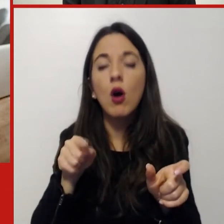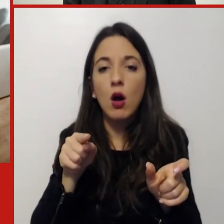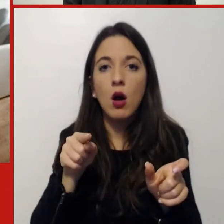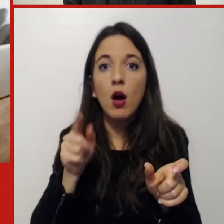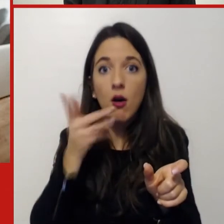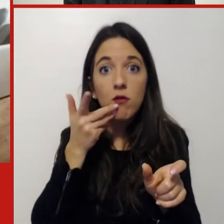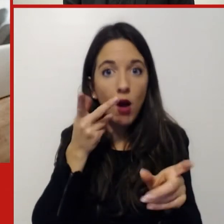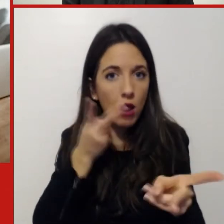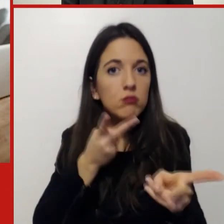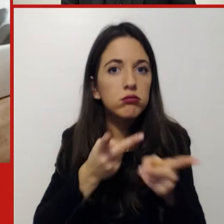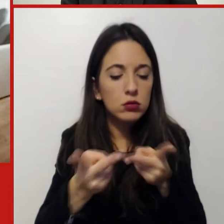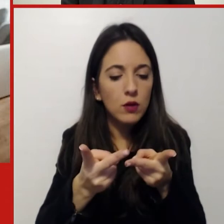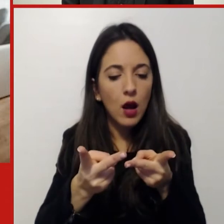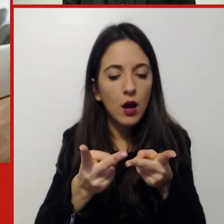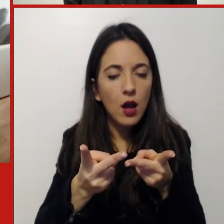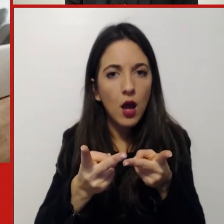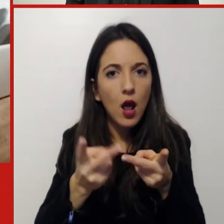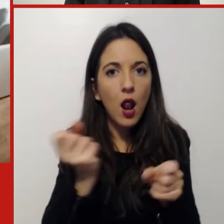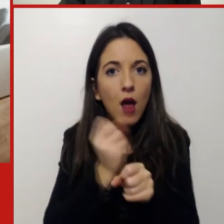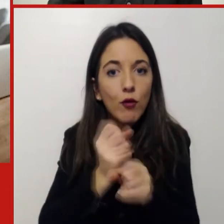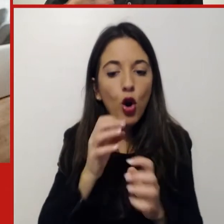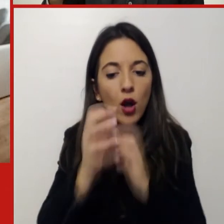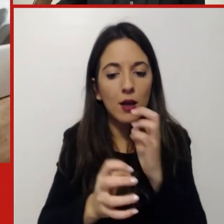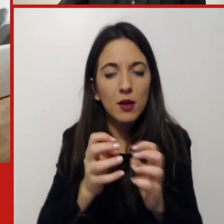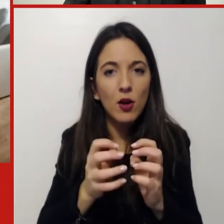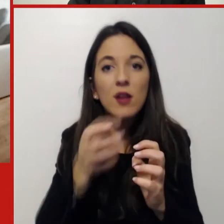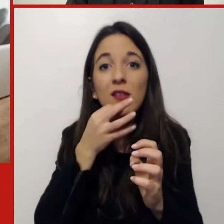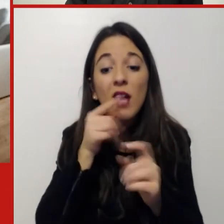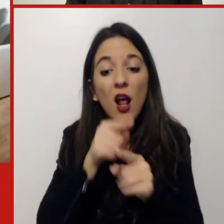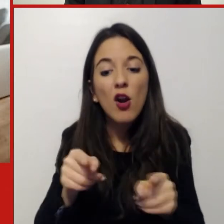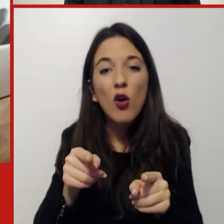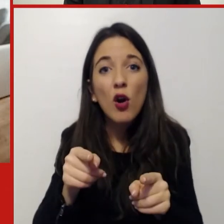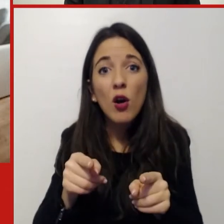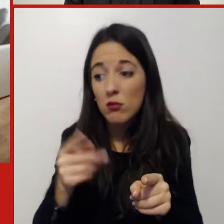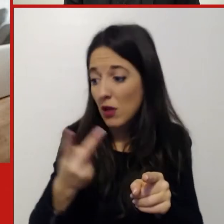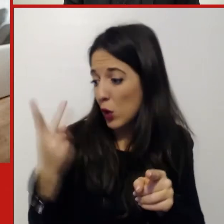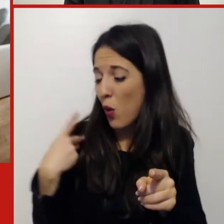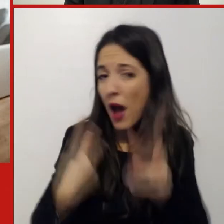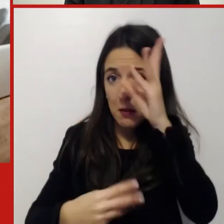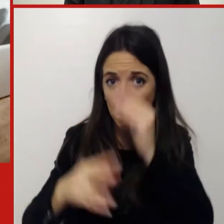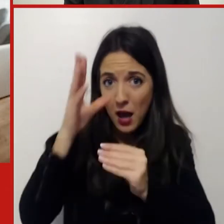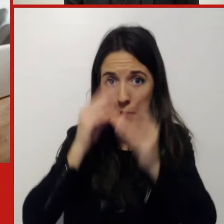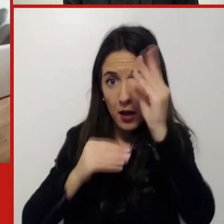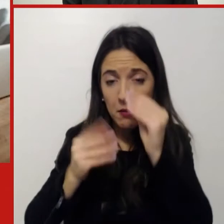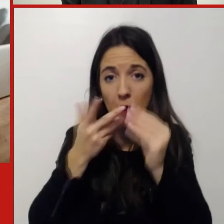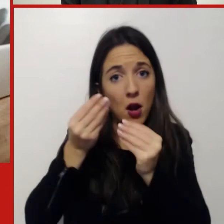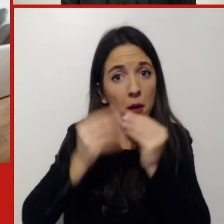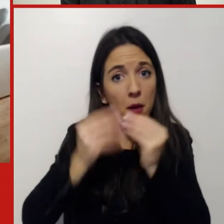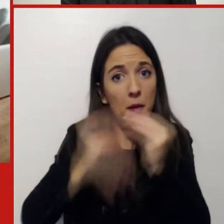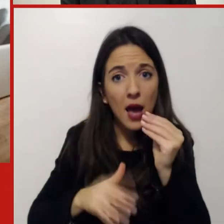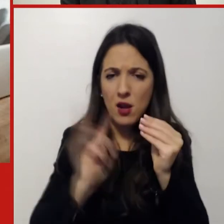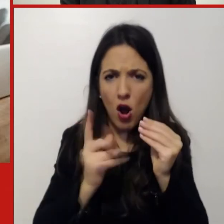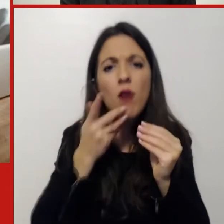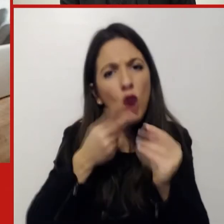lavoro ibrido quindi non vuole perdere ciò che ha preso ma riconosce anche il bisogno, l'esigenza, il valore